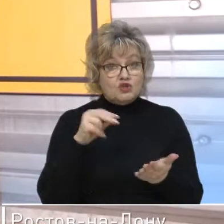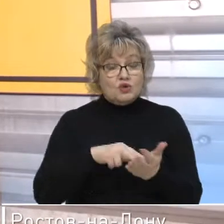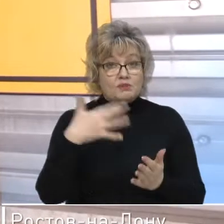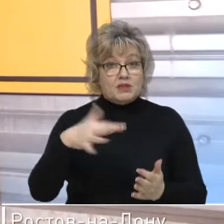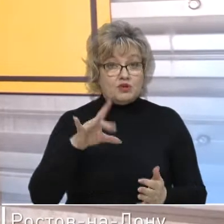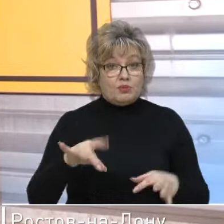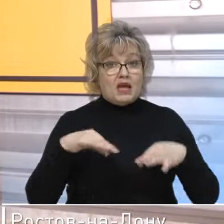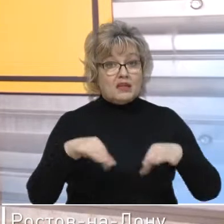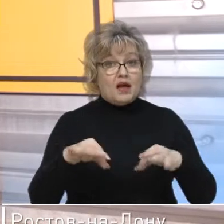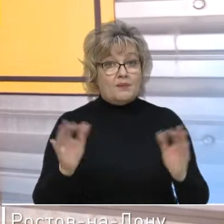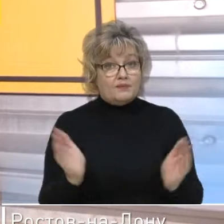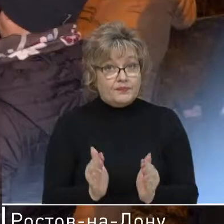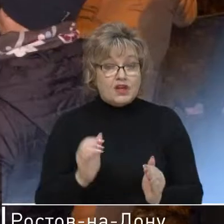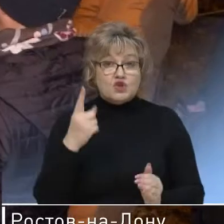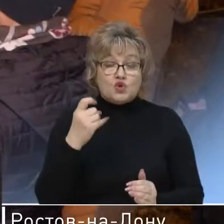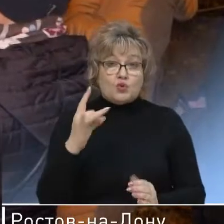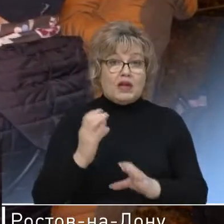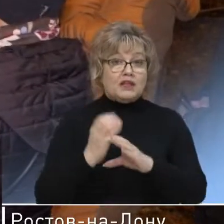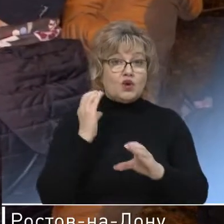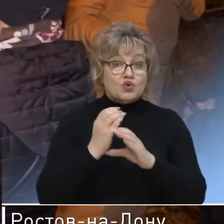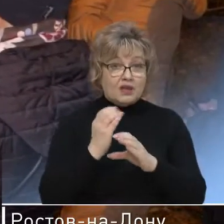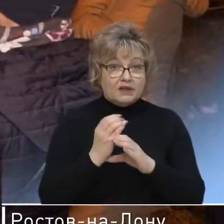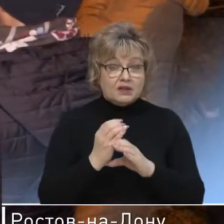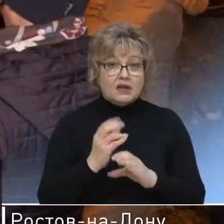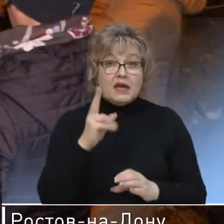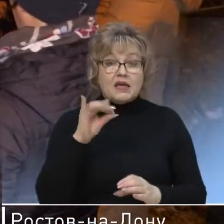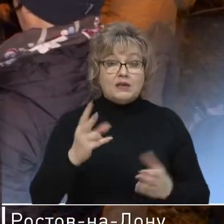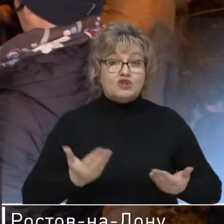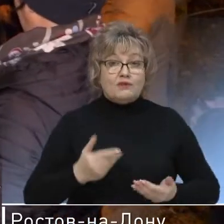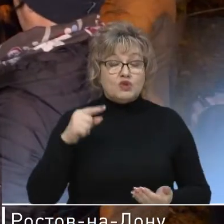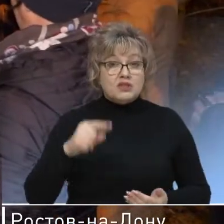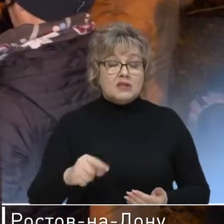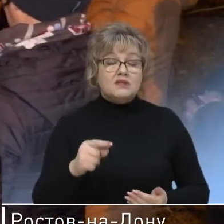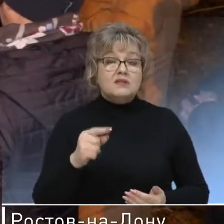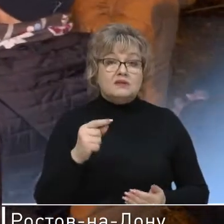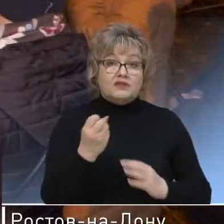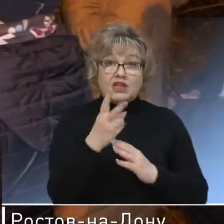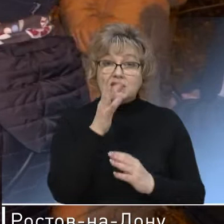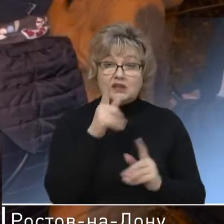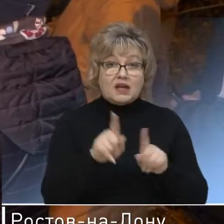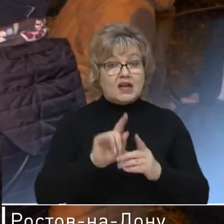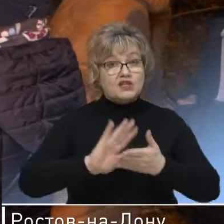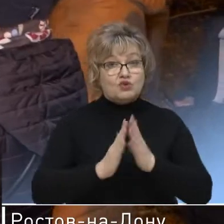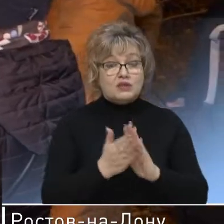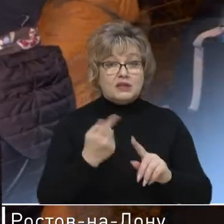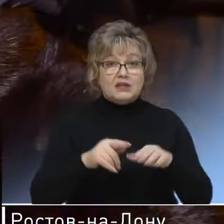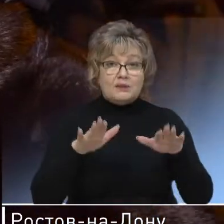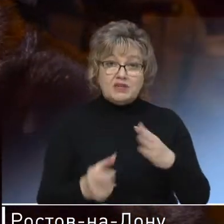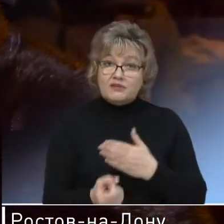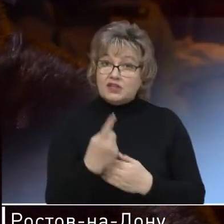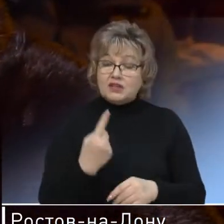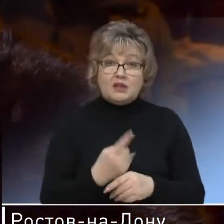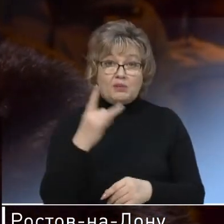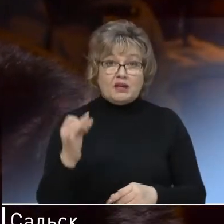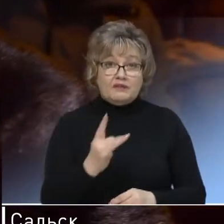рублей для легковых автомобилей и 100 рублей для грузовых. Яна Ким живет тут уже 12 лет. По ее словам, такая ситуация на этом месте возникает не